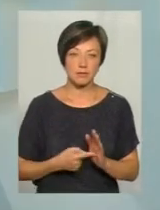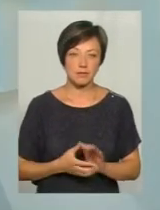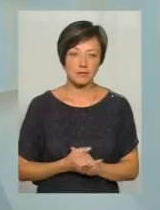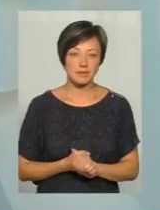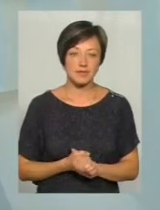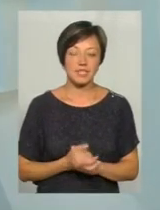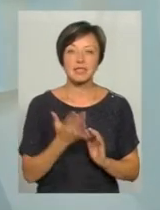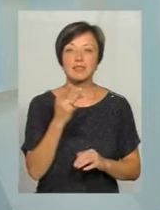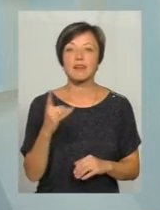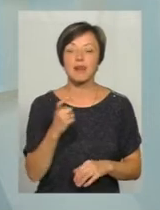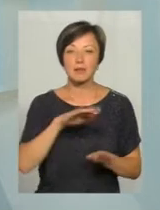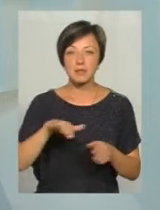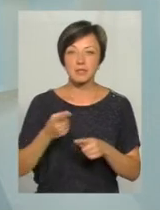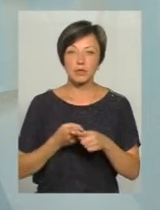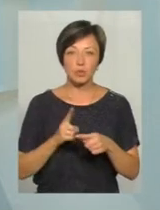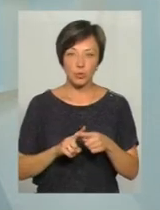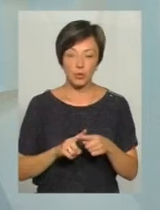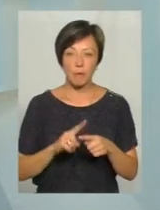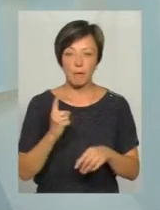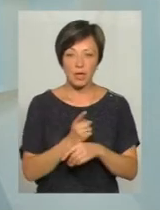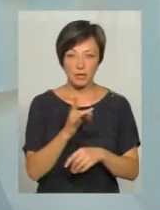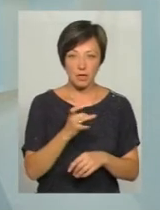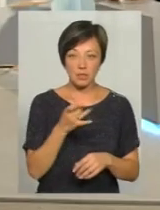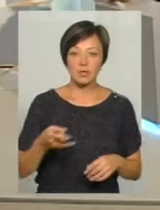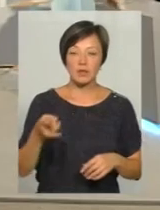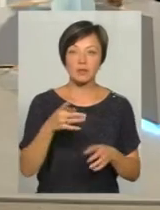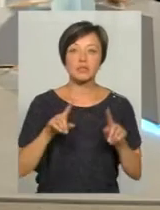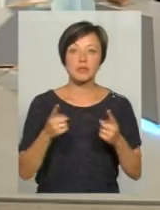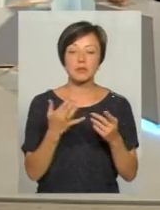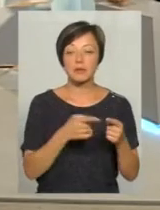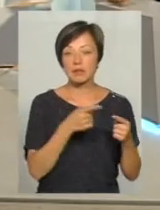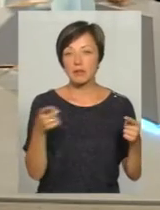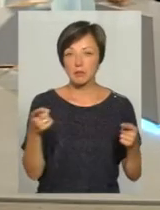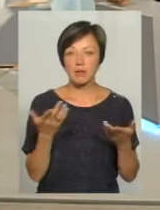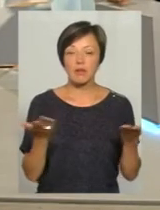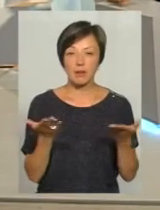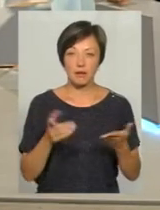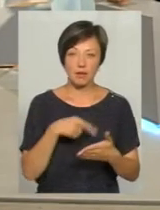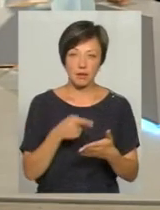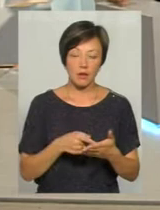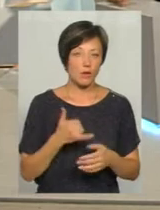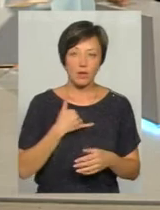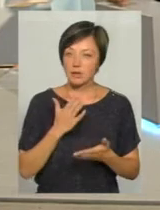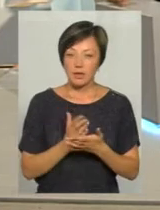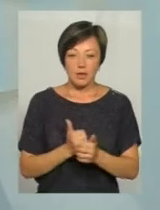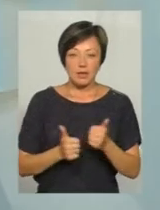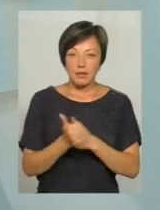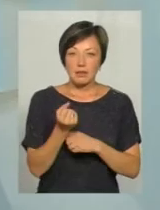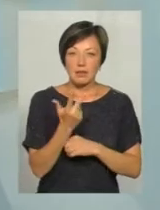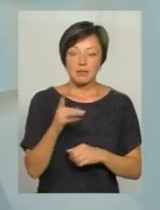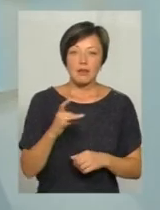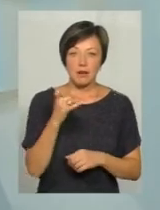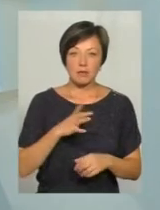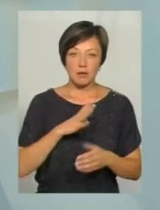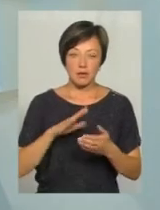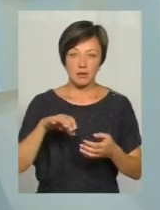Наскільки раз їх після того, як після першого вироку суду їх було затримано? Ну, от в нас є лідери, які по 13 разів керували